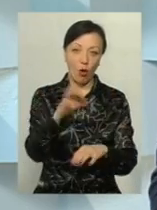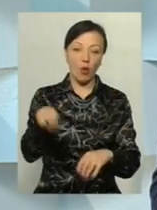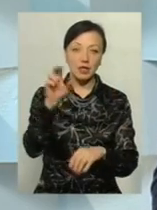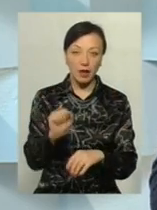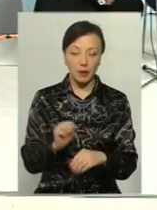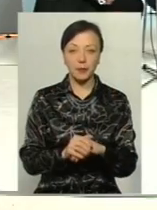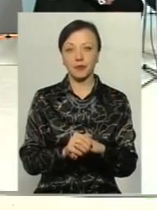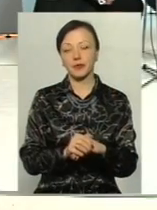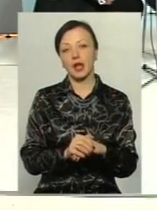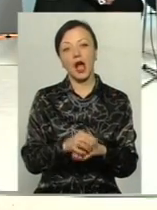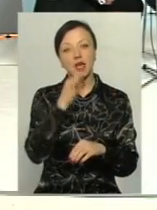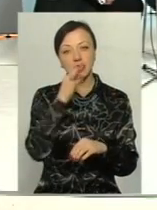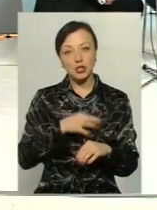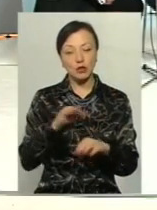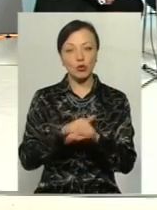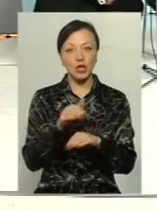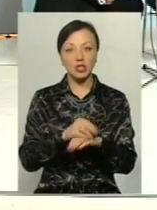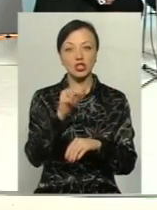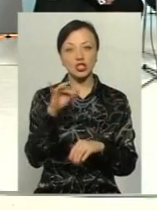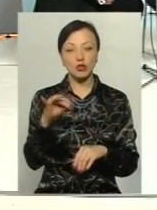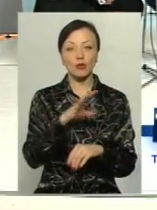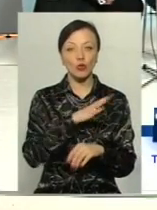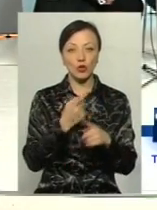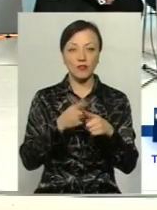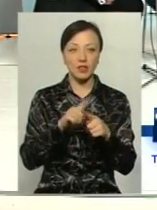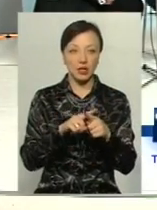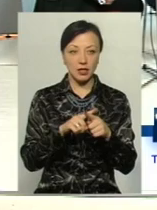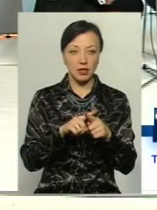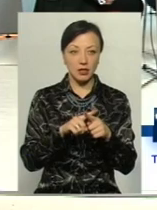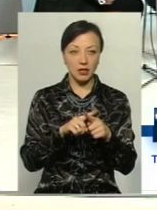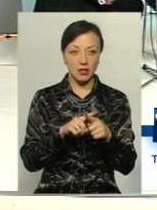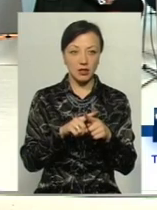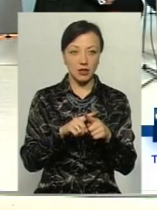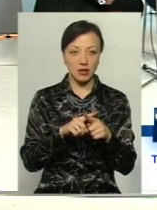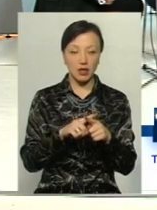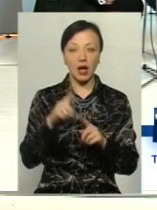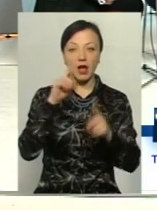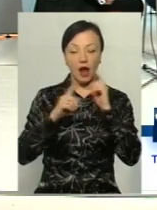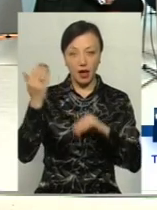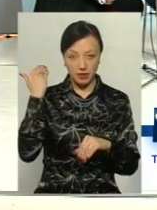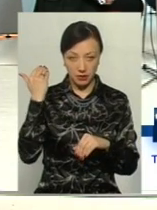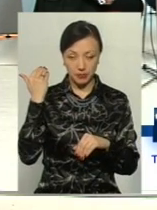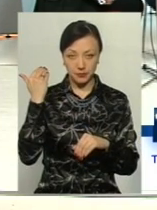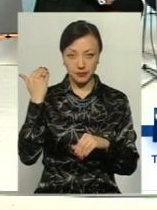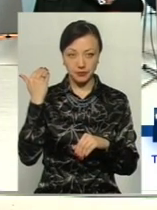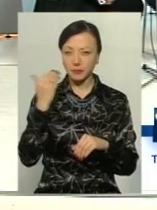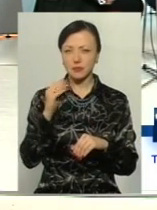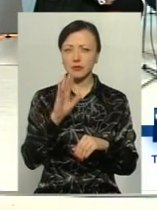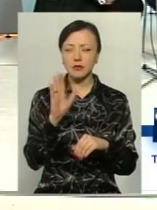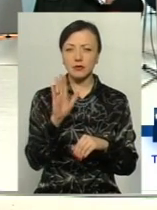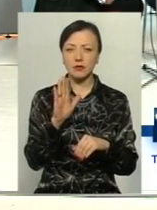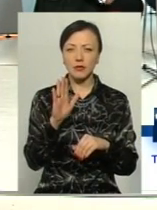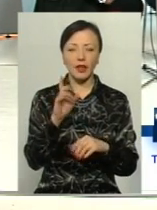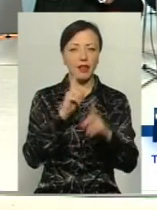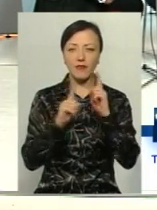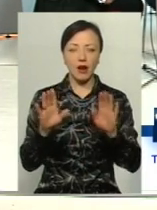помиляється. А Діма Володимировичу, скажіть, будь ласка, чи були в тому, в тій раді, власне, не в раді, а в тому